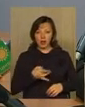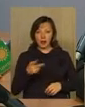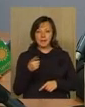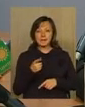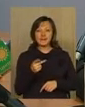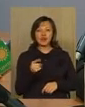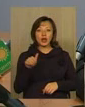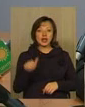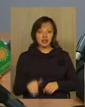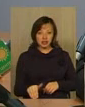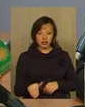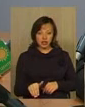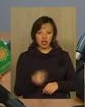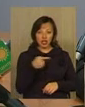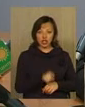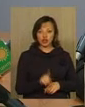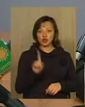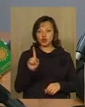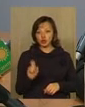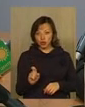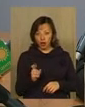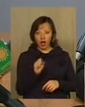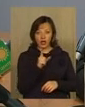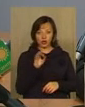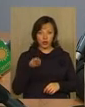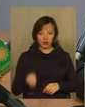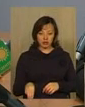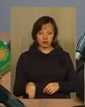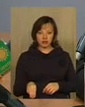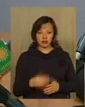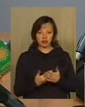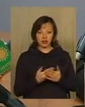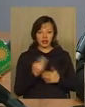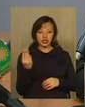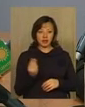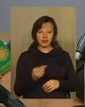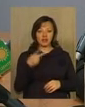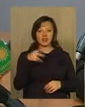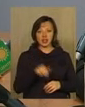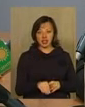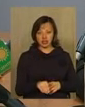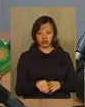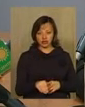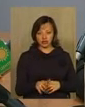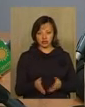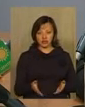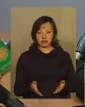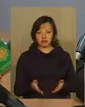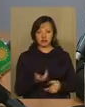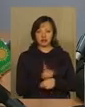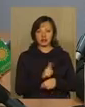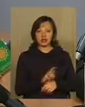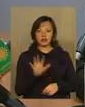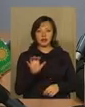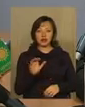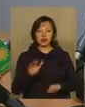півтори тисячі, з них 1100 азотних добрів. У Шепетівському 2000 мінеральних добрів, більше